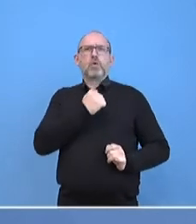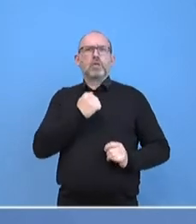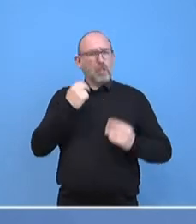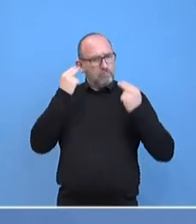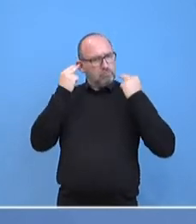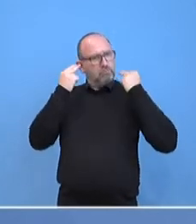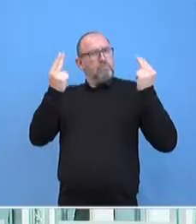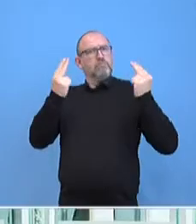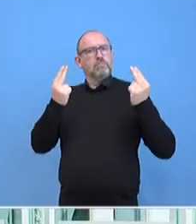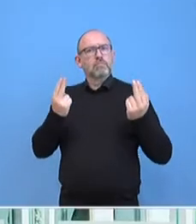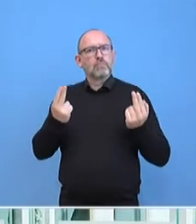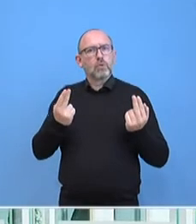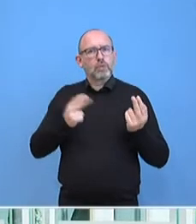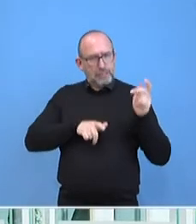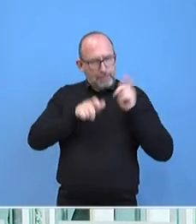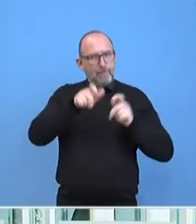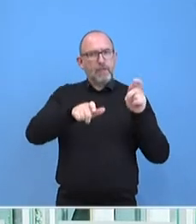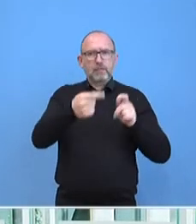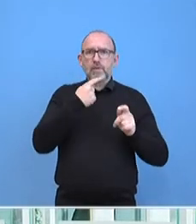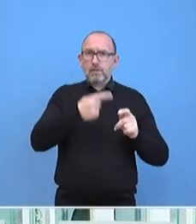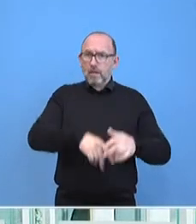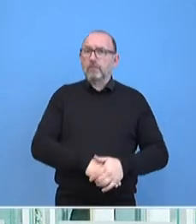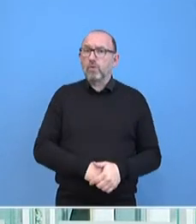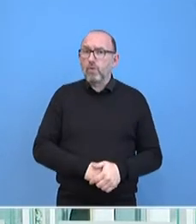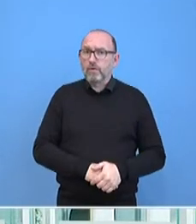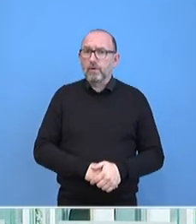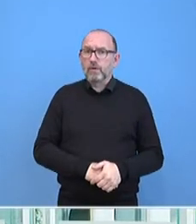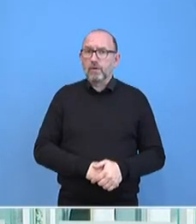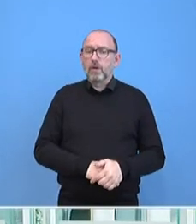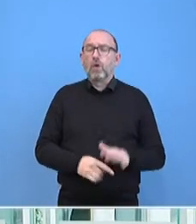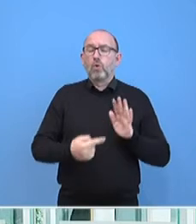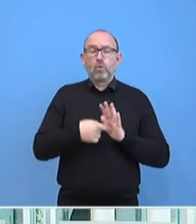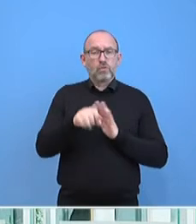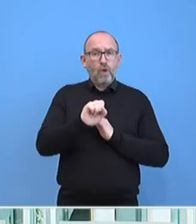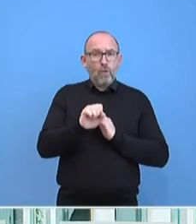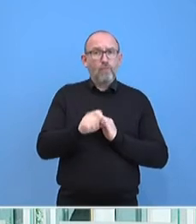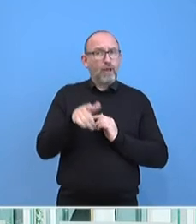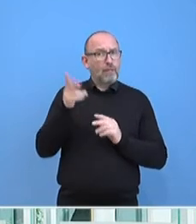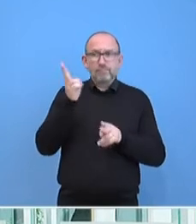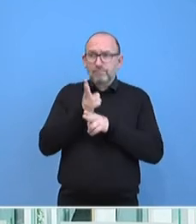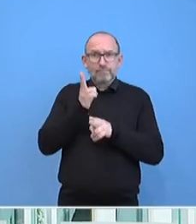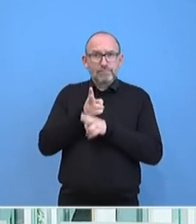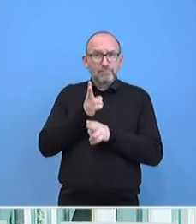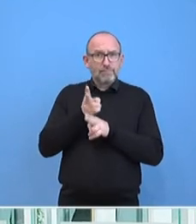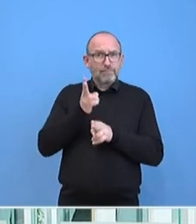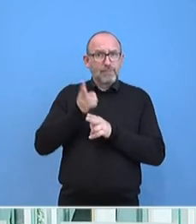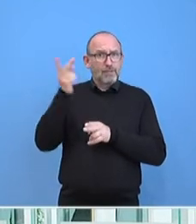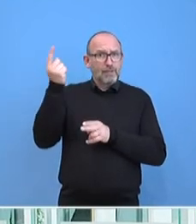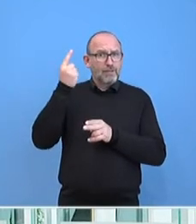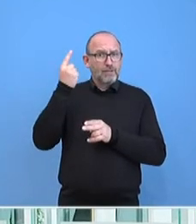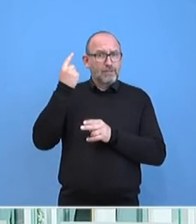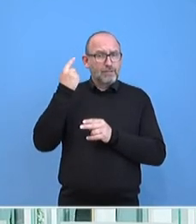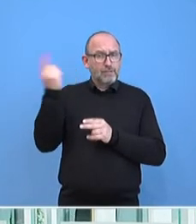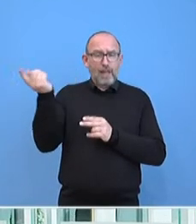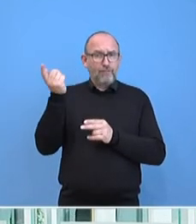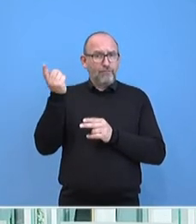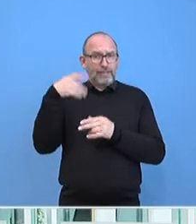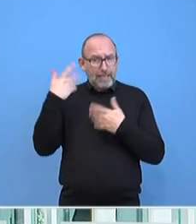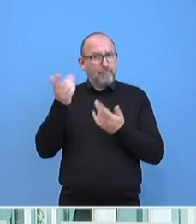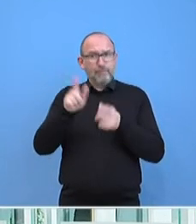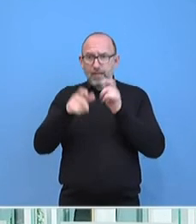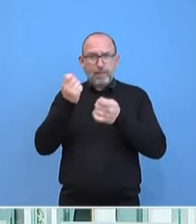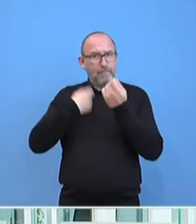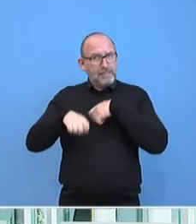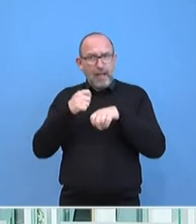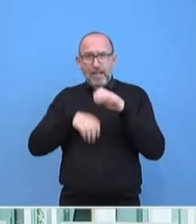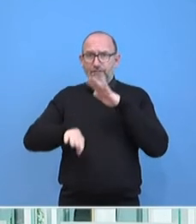Menschen haben. Wenn man bedenkt, dass ständig auch Menschen misshandelt werden, in